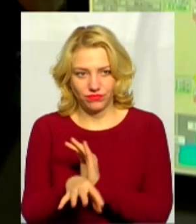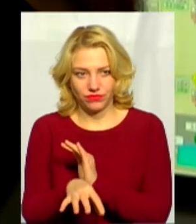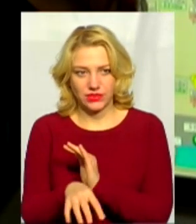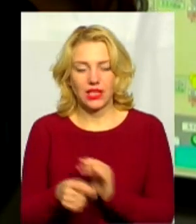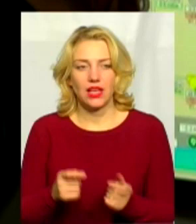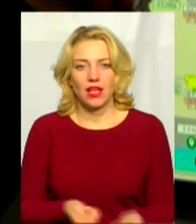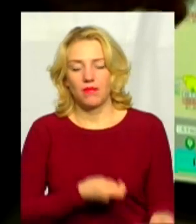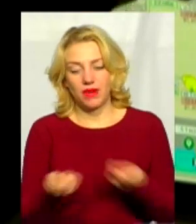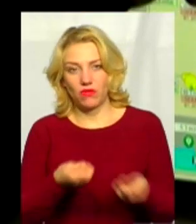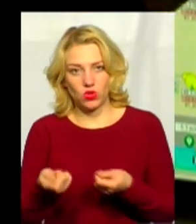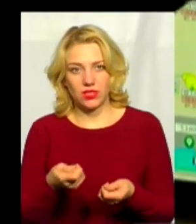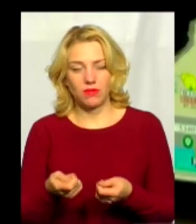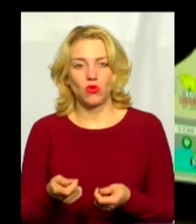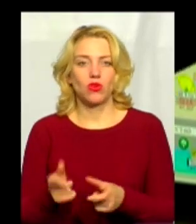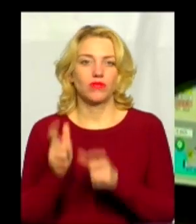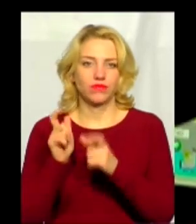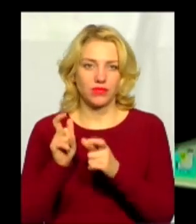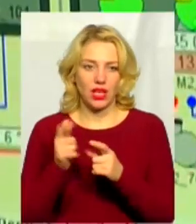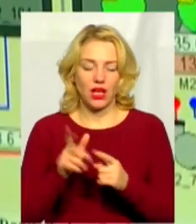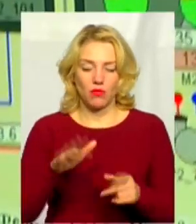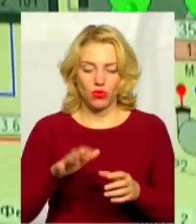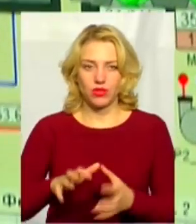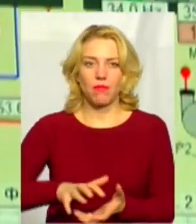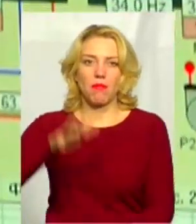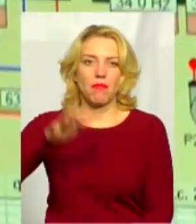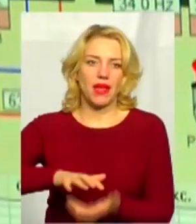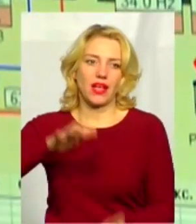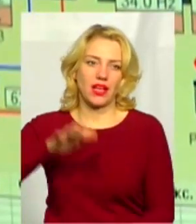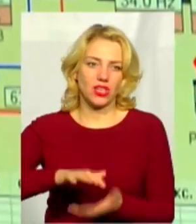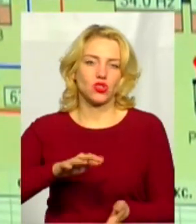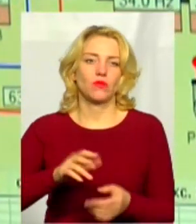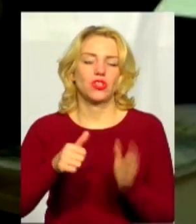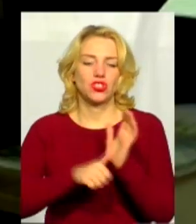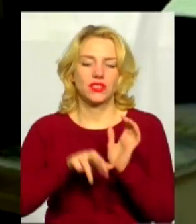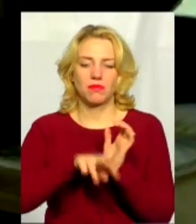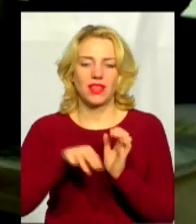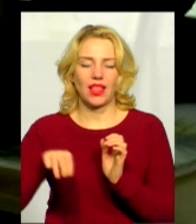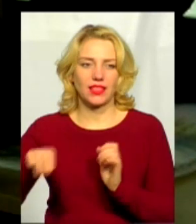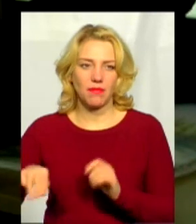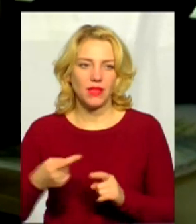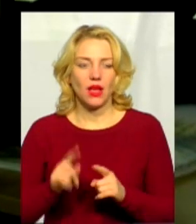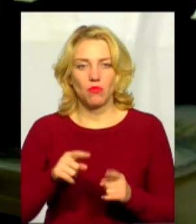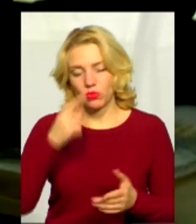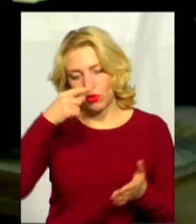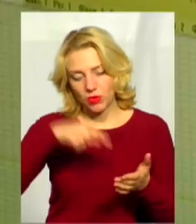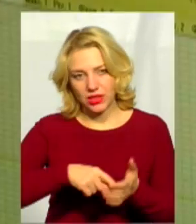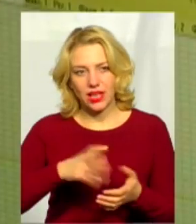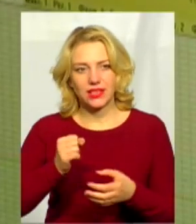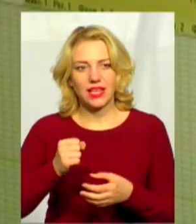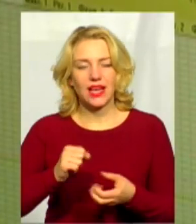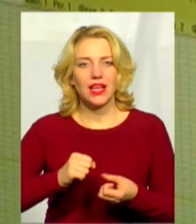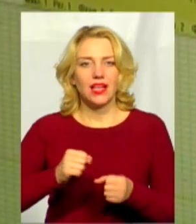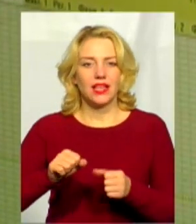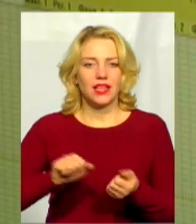перевозимо, потім насосами перекачуємо. У нас є шість метатем. Після цього воно попадає на сепаратор з оброжувачі, де